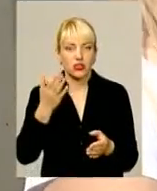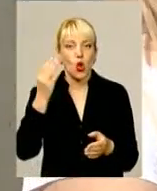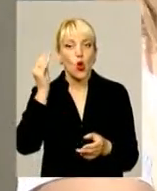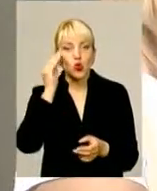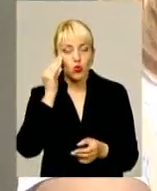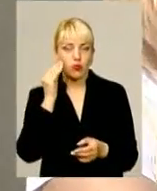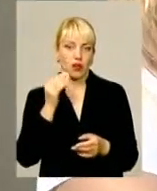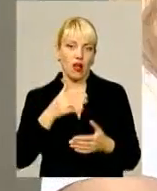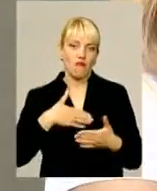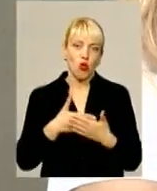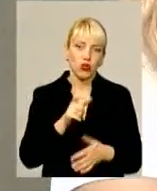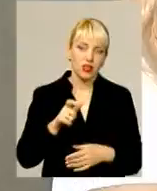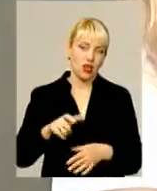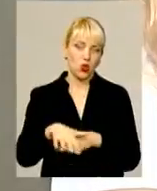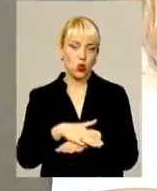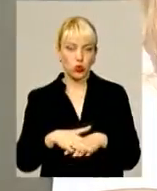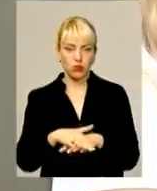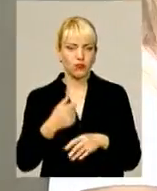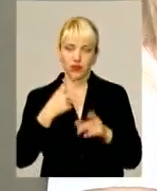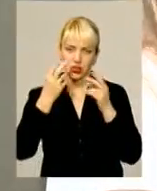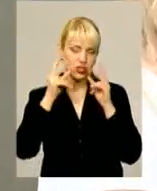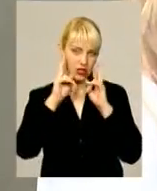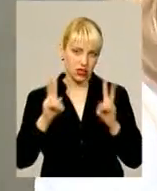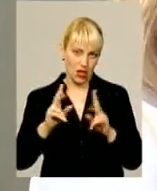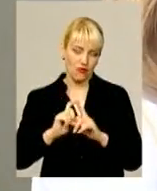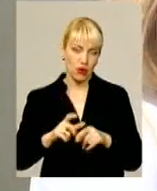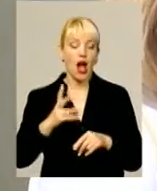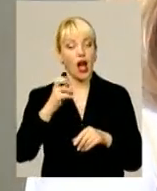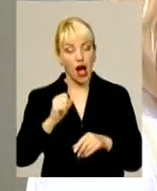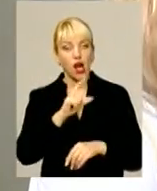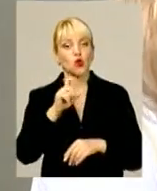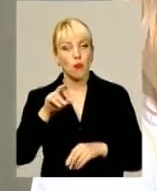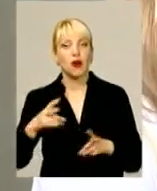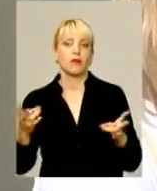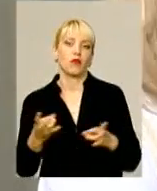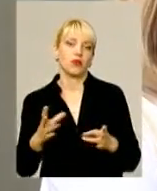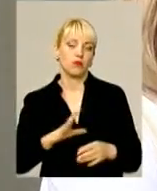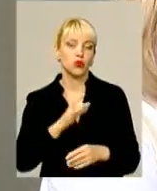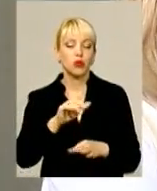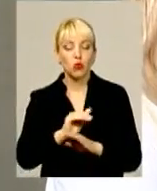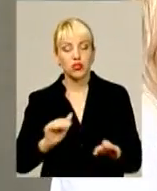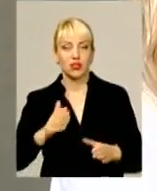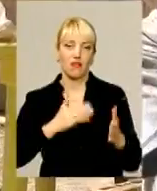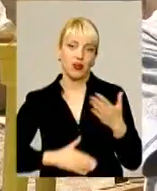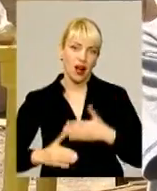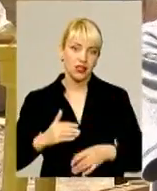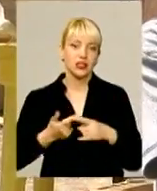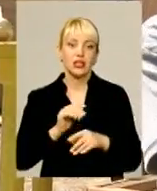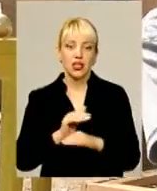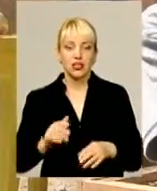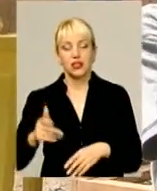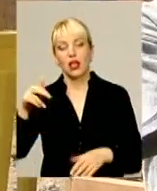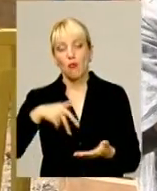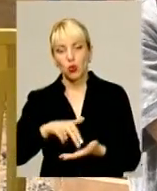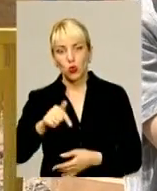волонтерами, чи з людьми. Я не знаю, як відповісти на це запитання. А зоопарк, звичайно, повинен бути, тому що дітям це в радість. Вони приходять сюди, вони